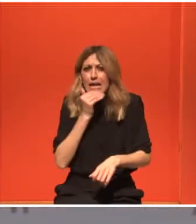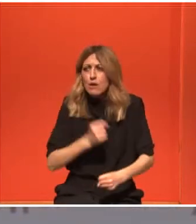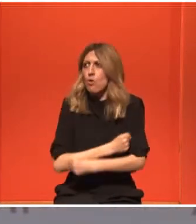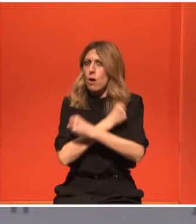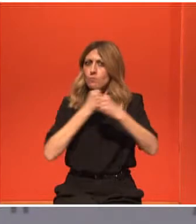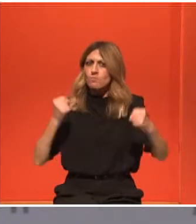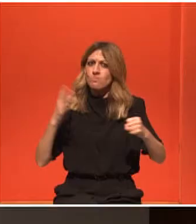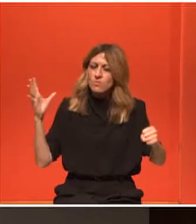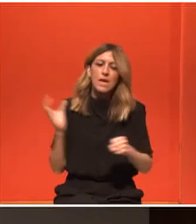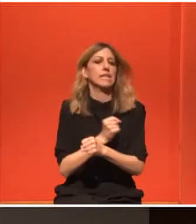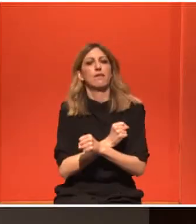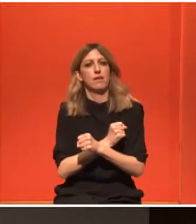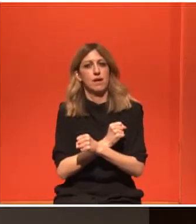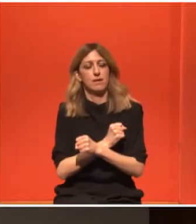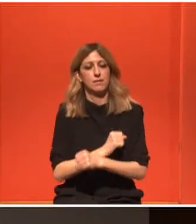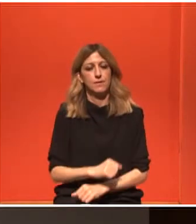Πολύ ωραία.